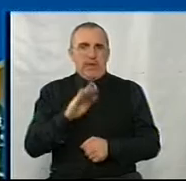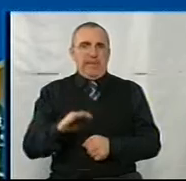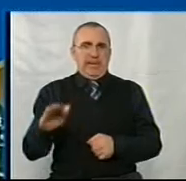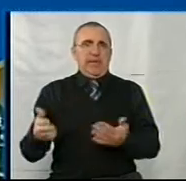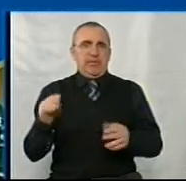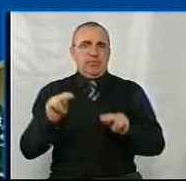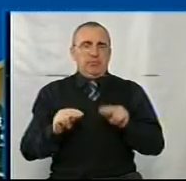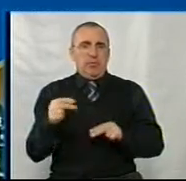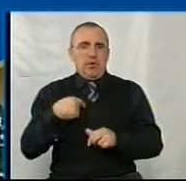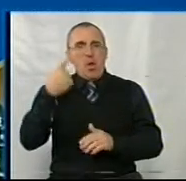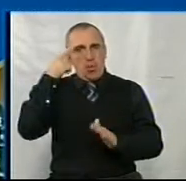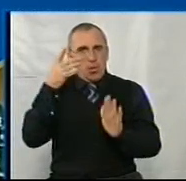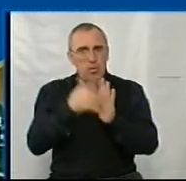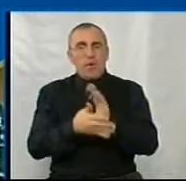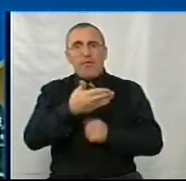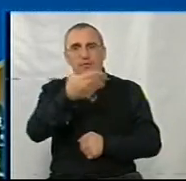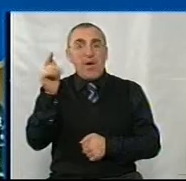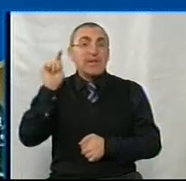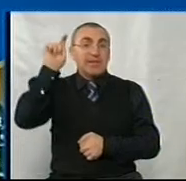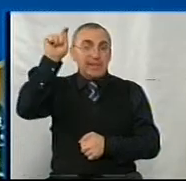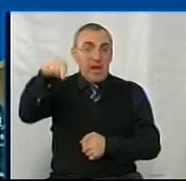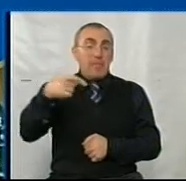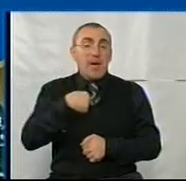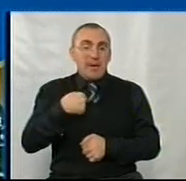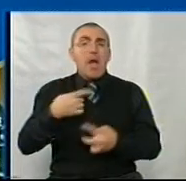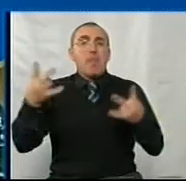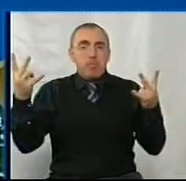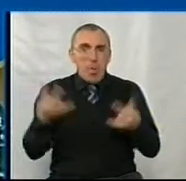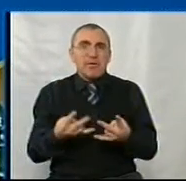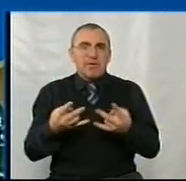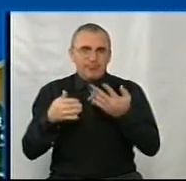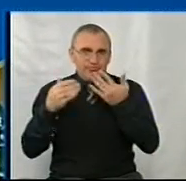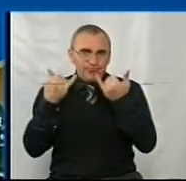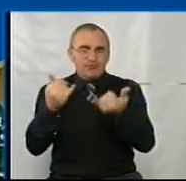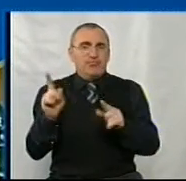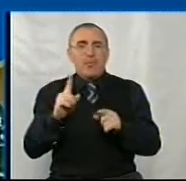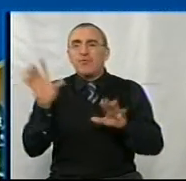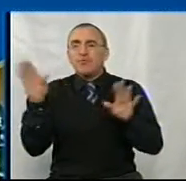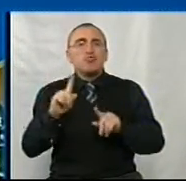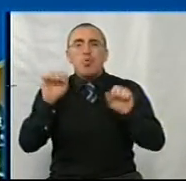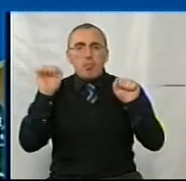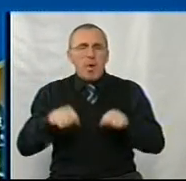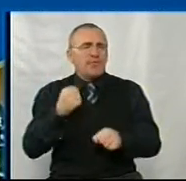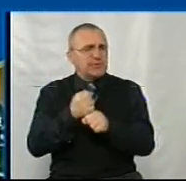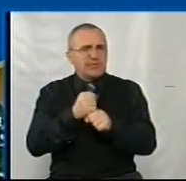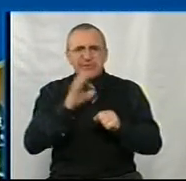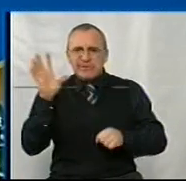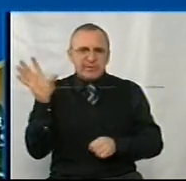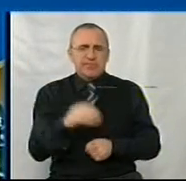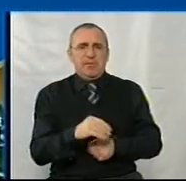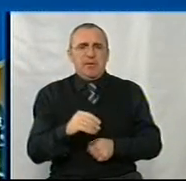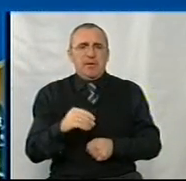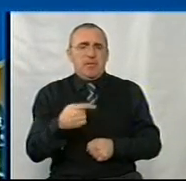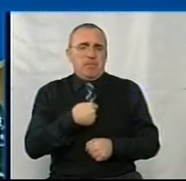І я розумію, що вони там, і я їм потрібна. Все, що можна, ми все робимо. Оце